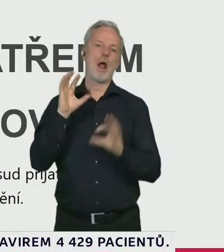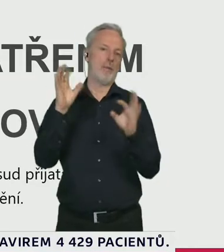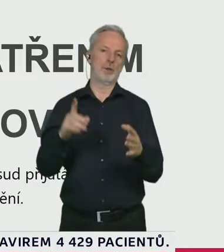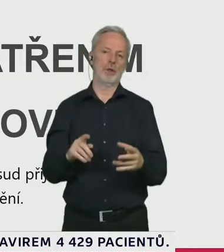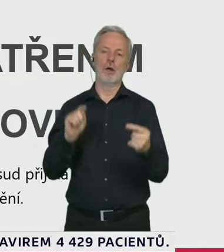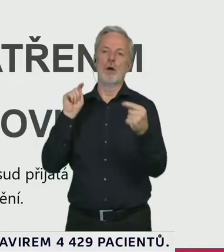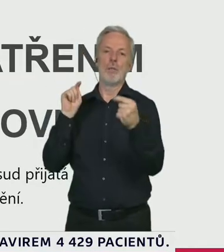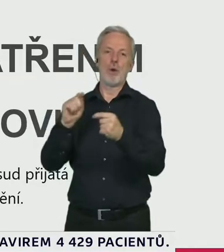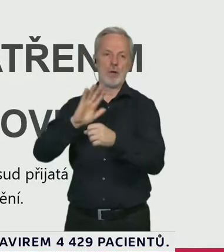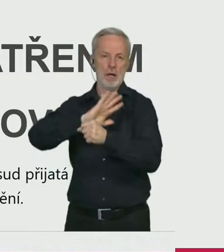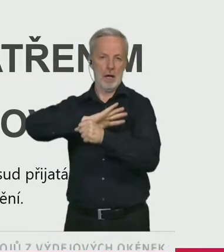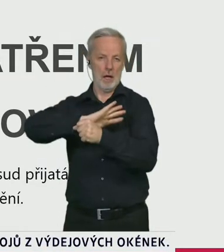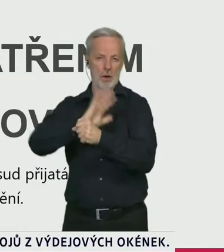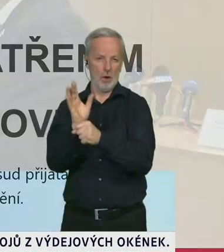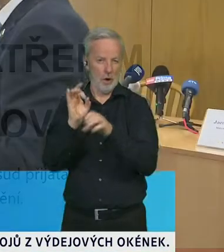nákazy.